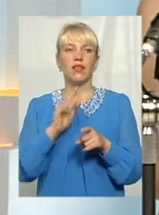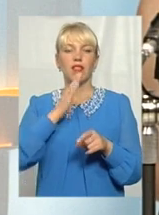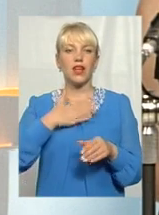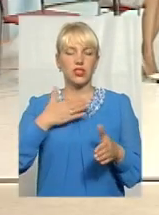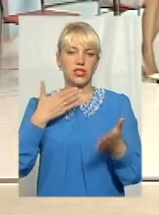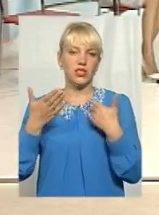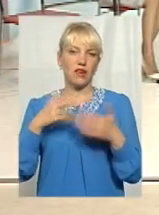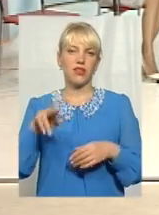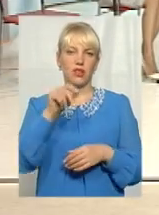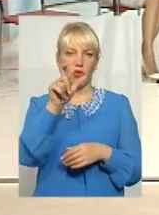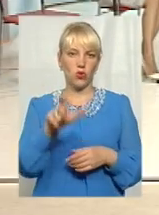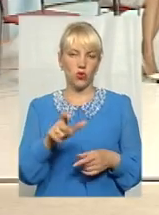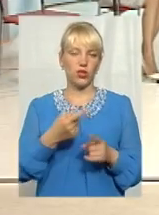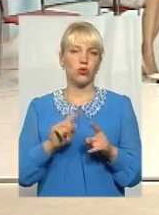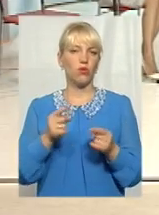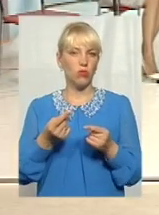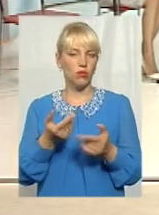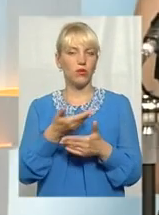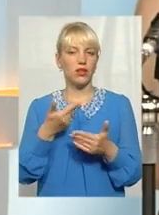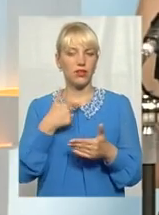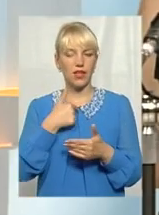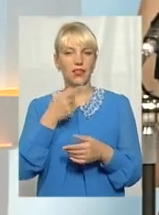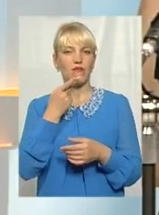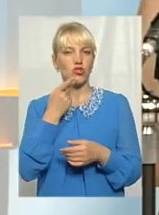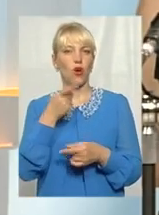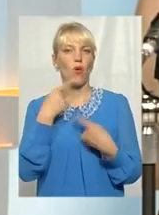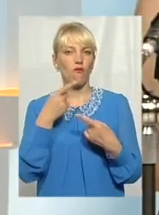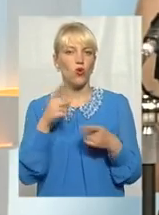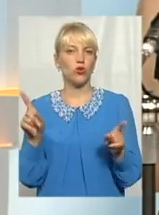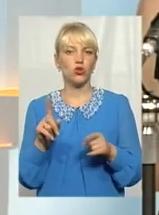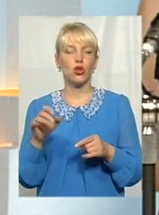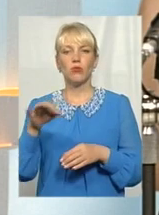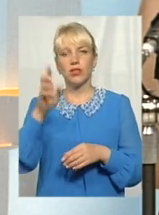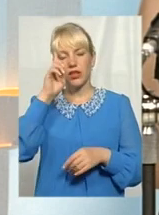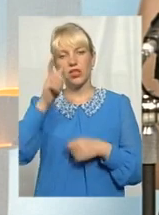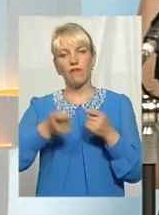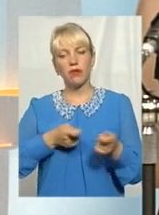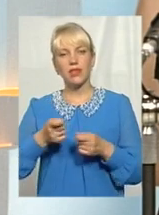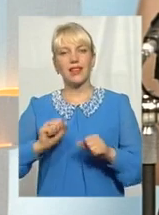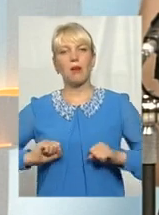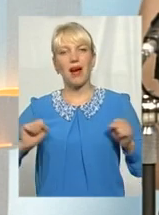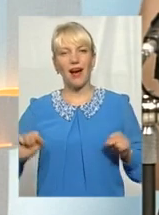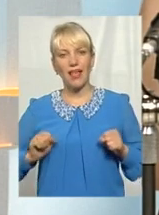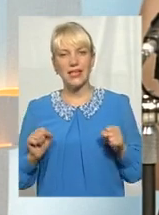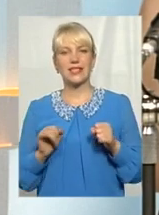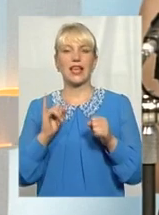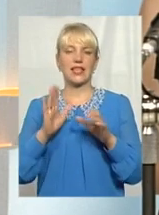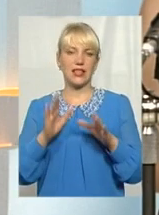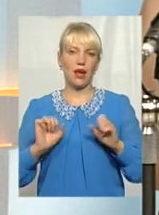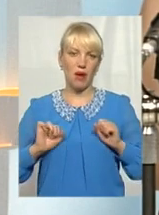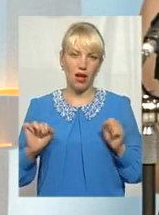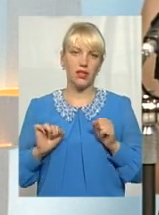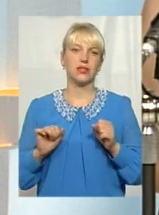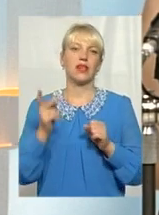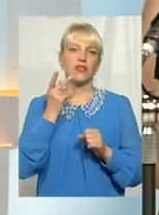ставлення до нього. Тому я завжди говорю, що обласна державна адміністрація намагалася і намагається завжди